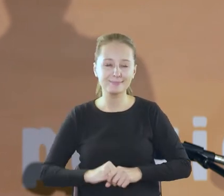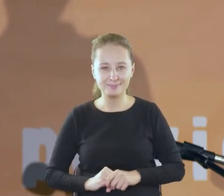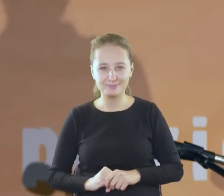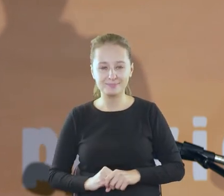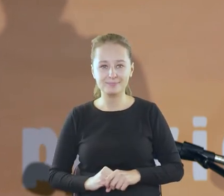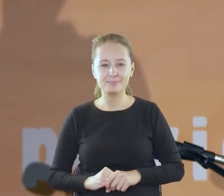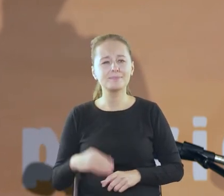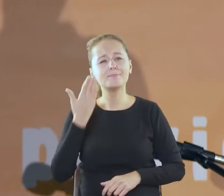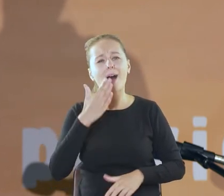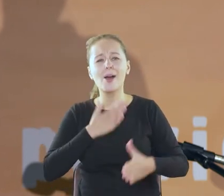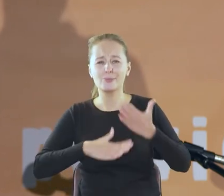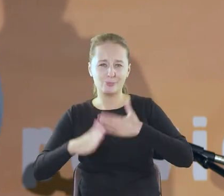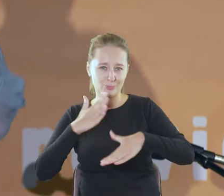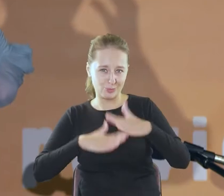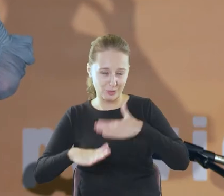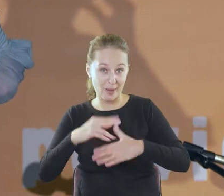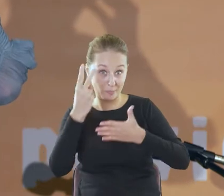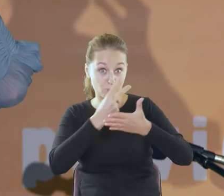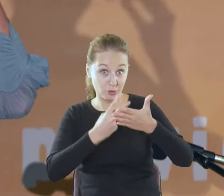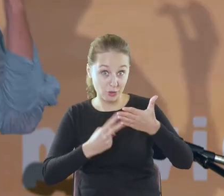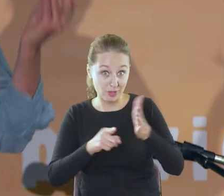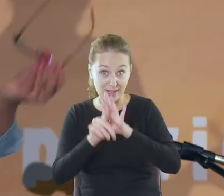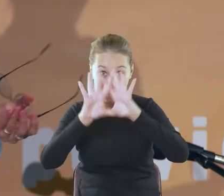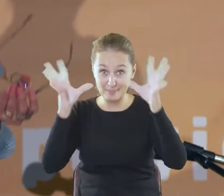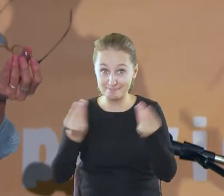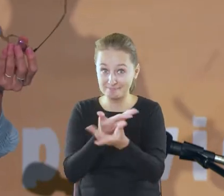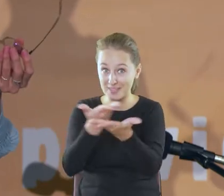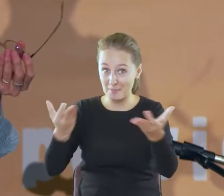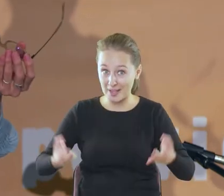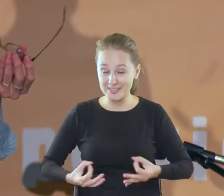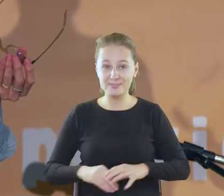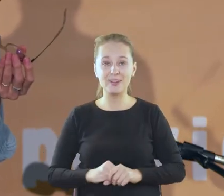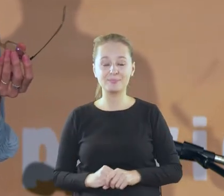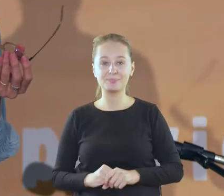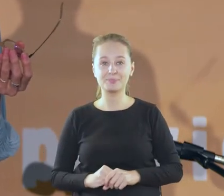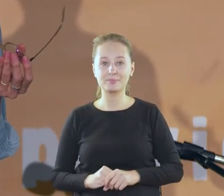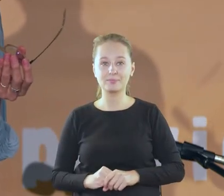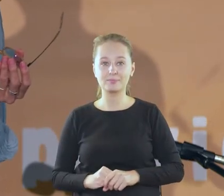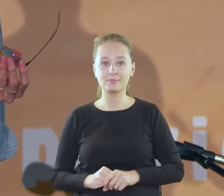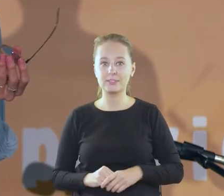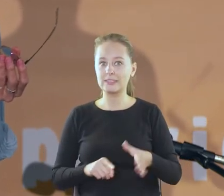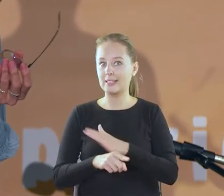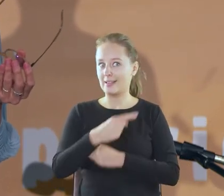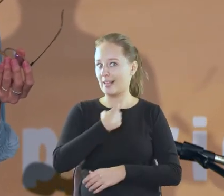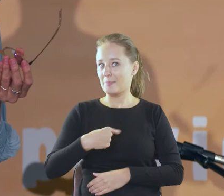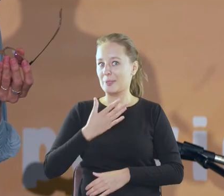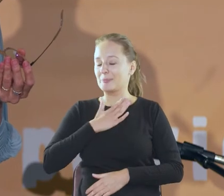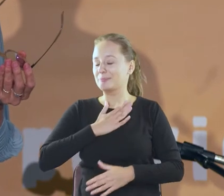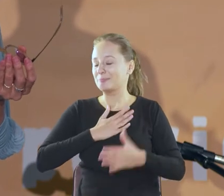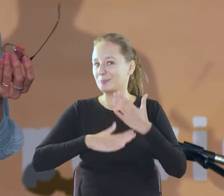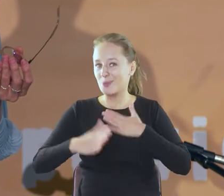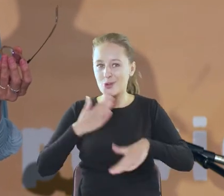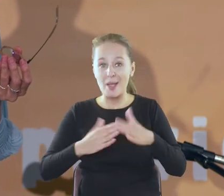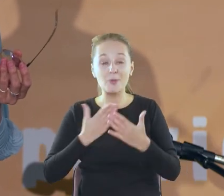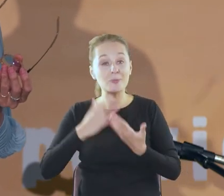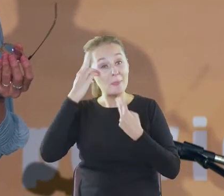Z ogromną przyjemnością przeczytam je dla Państwa. Będzie to dla mnie duża przyjemność, a mam nadzieję, że dla